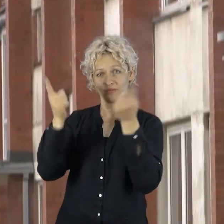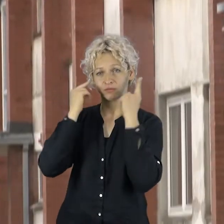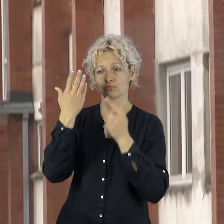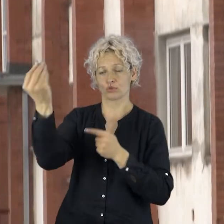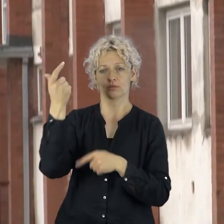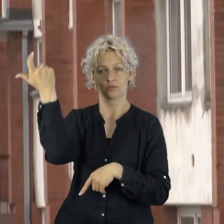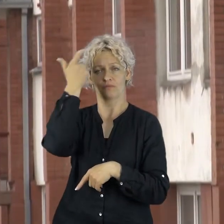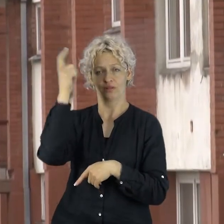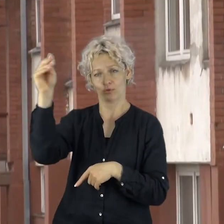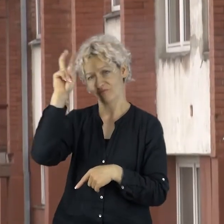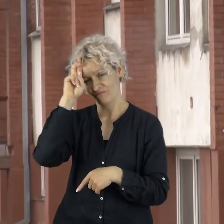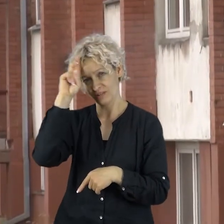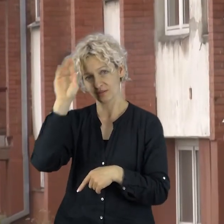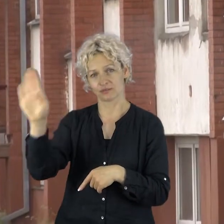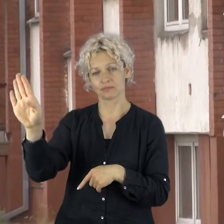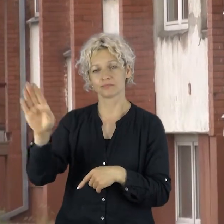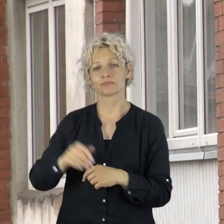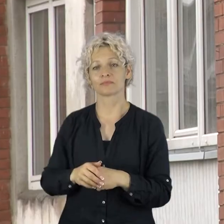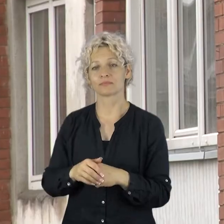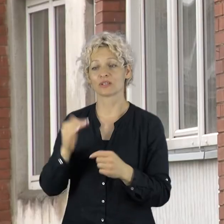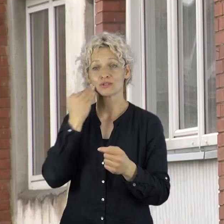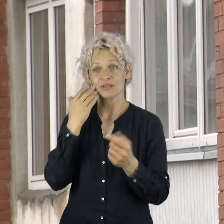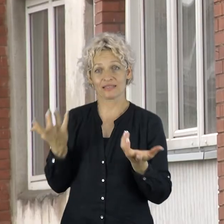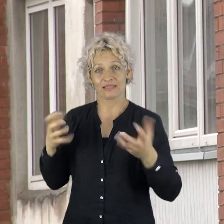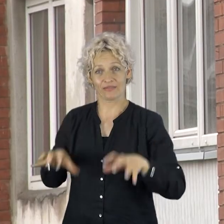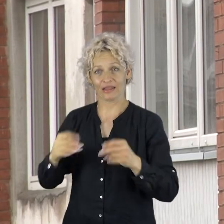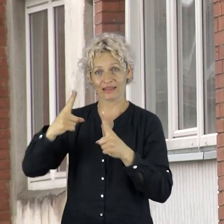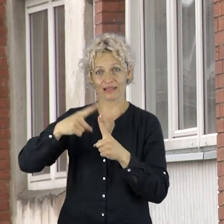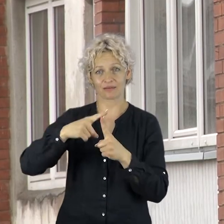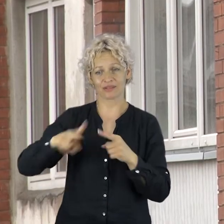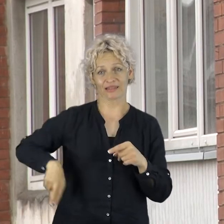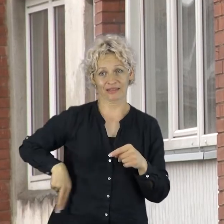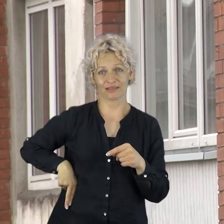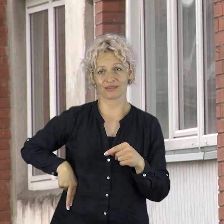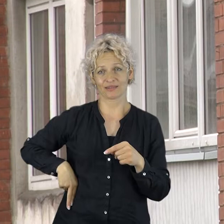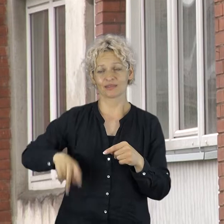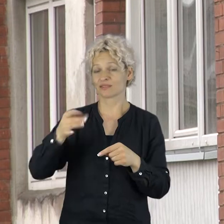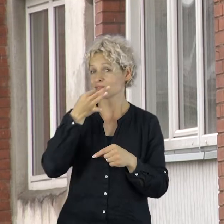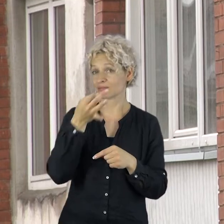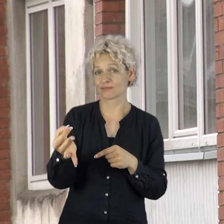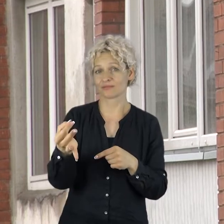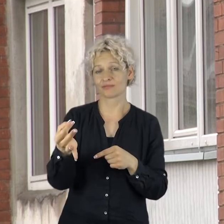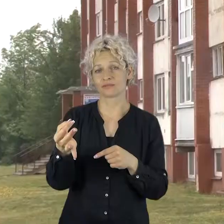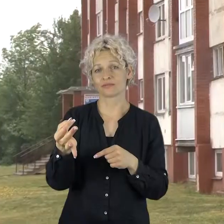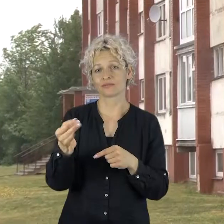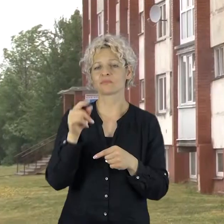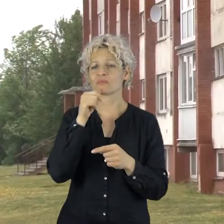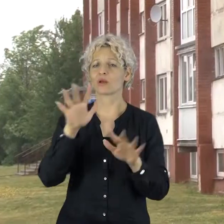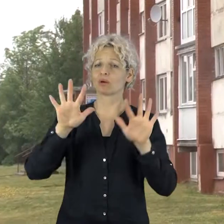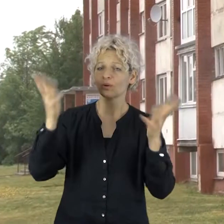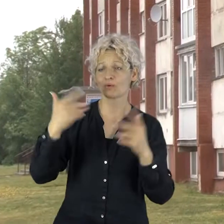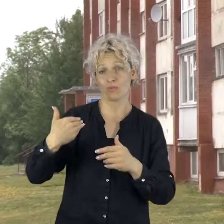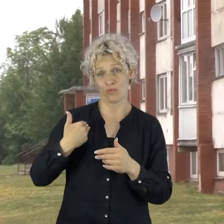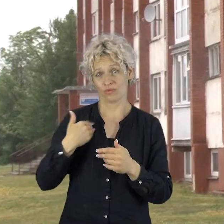turtas. Pasok Šiaunių miestos savivaldybės administracijos direktoriaus Antano Vartulio, kadangi Šiaunių miestos savivaldybė valstybė